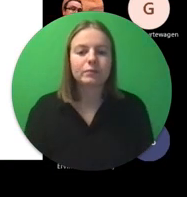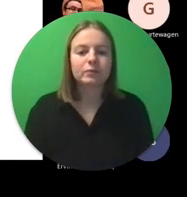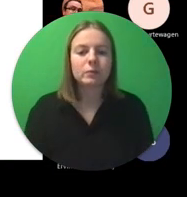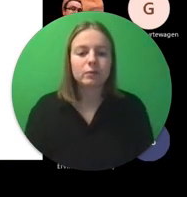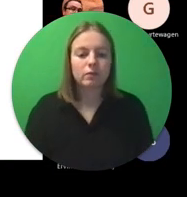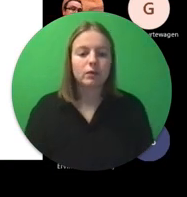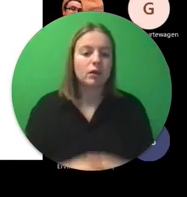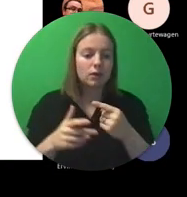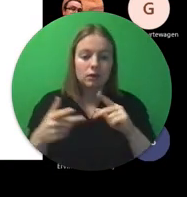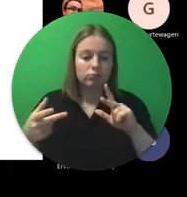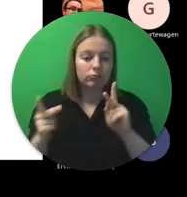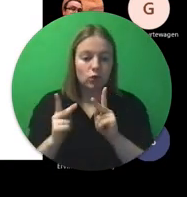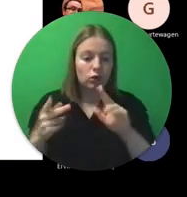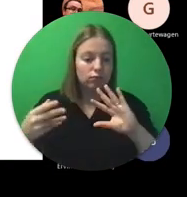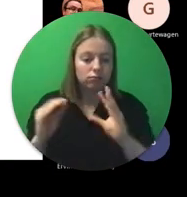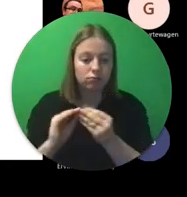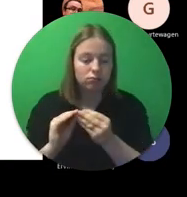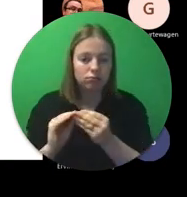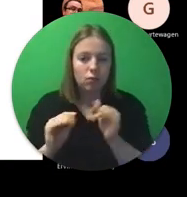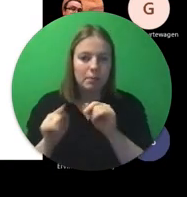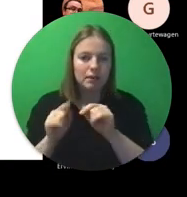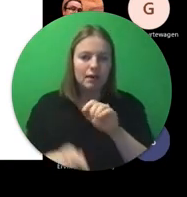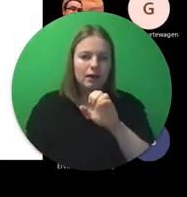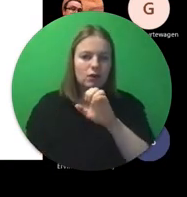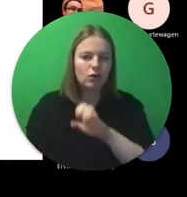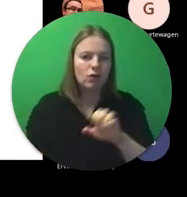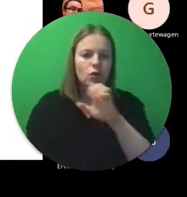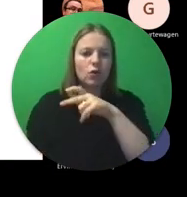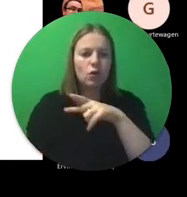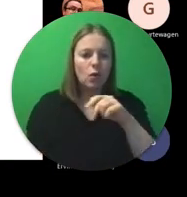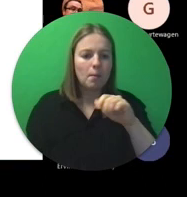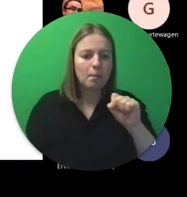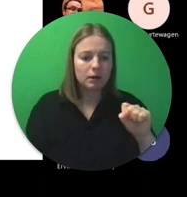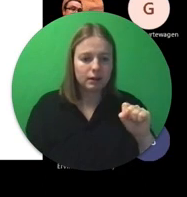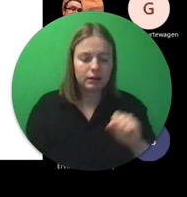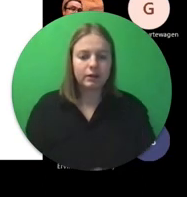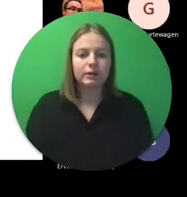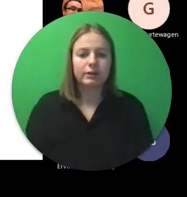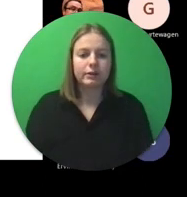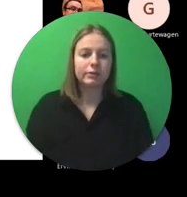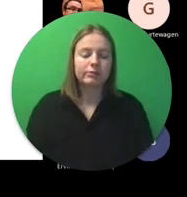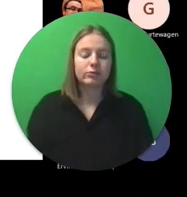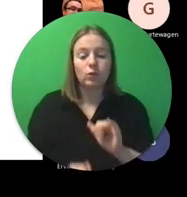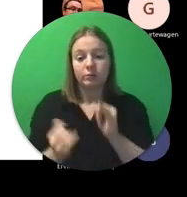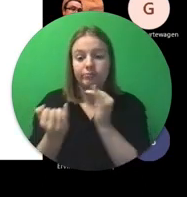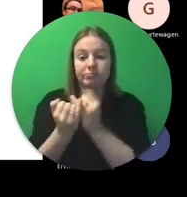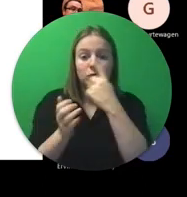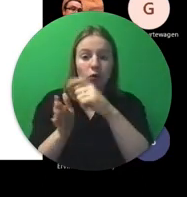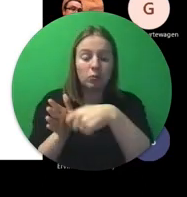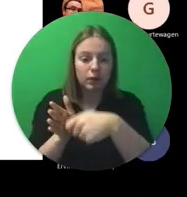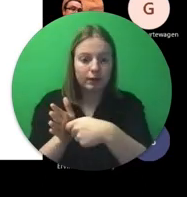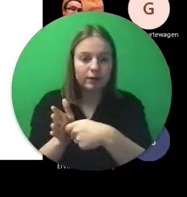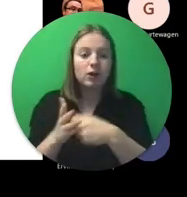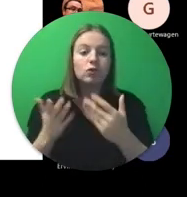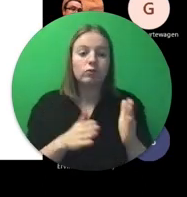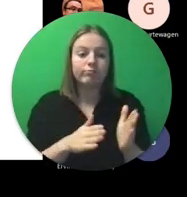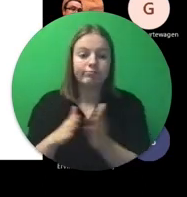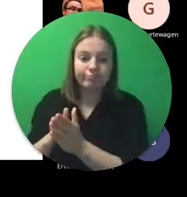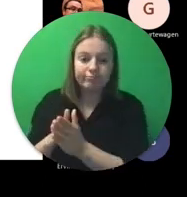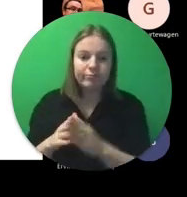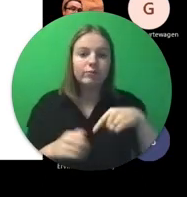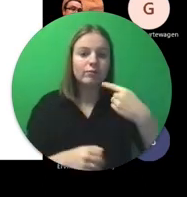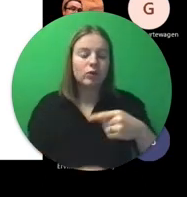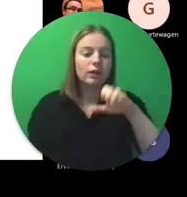Dus dit was in een notendop wat Europas voor jullie zou kunnen betekenen in jullie projecten. En nu heb ik het heel graag over het